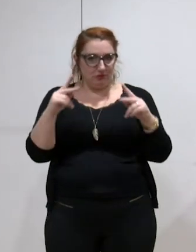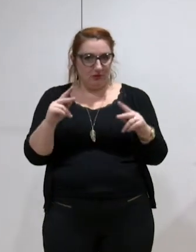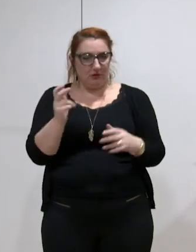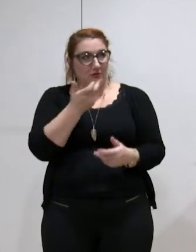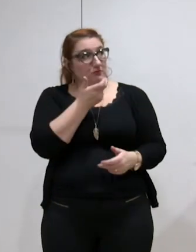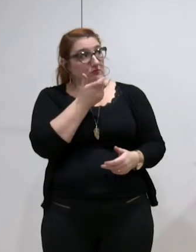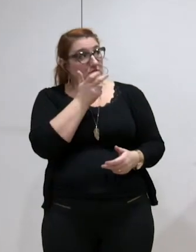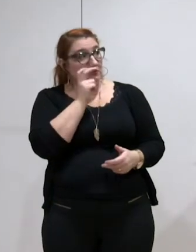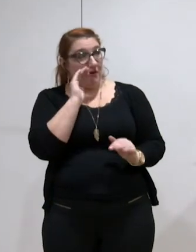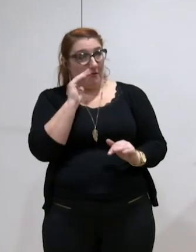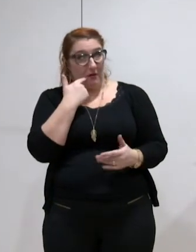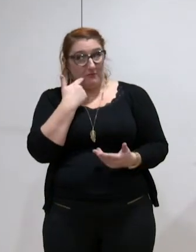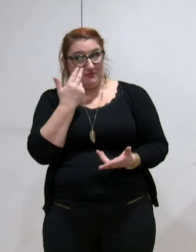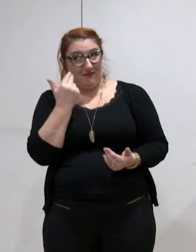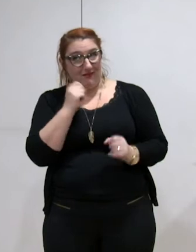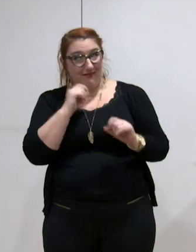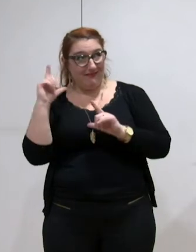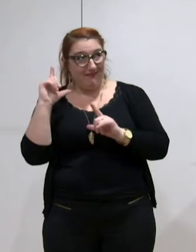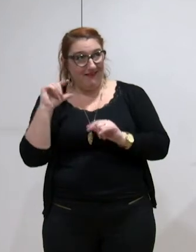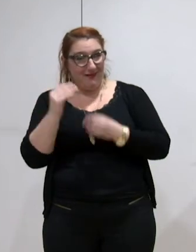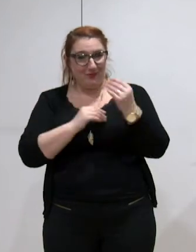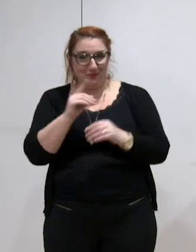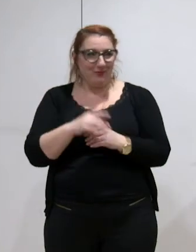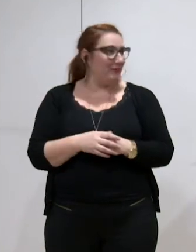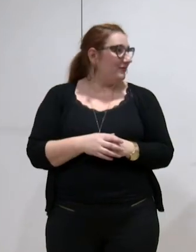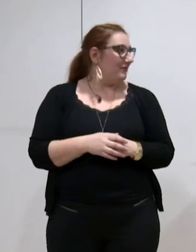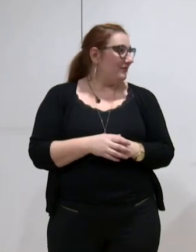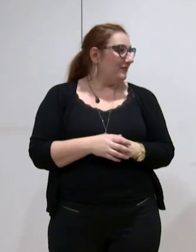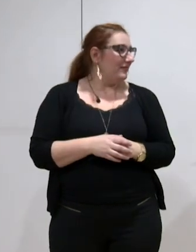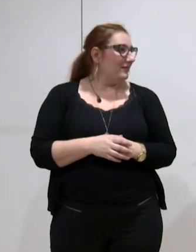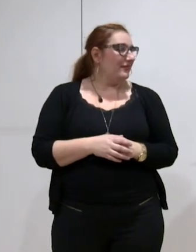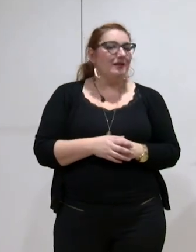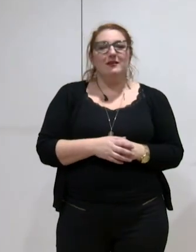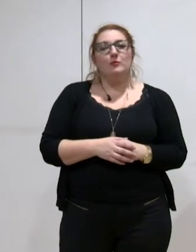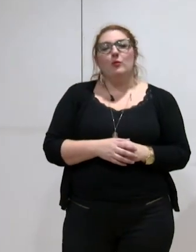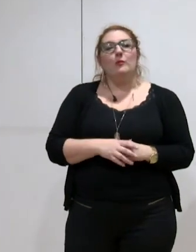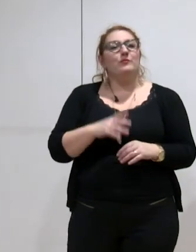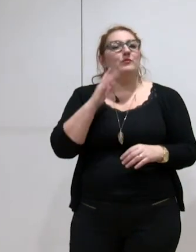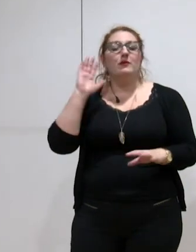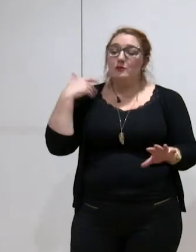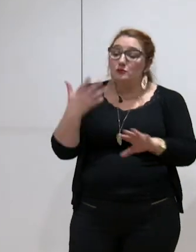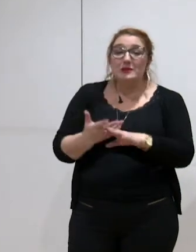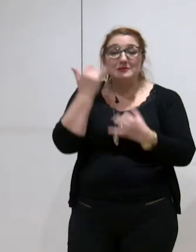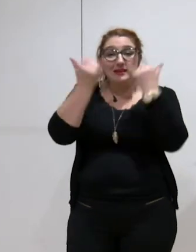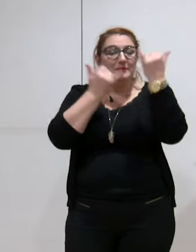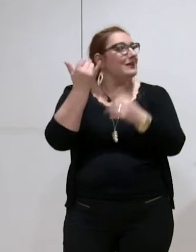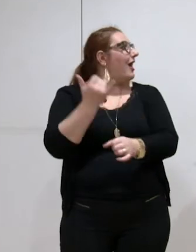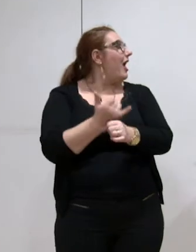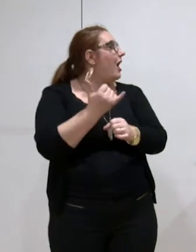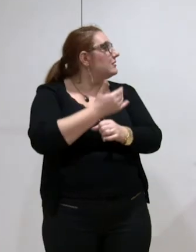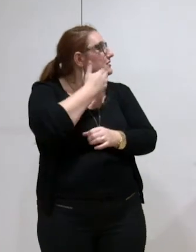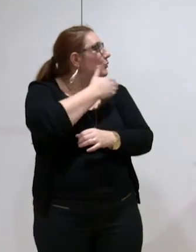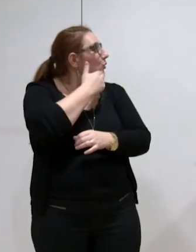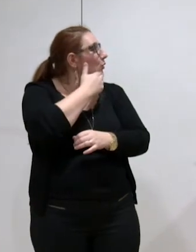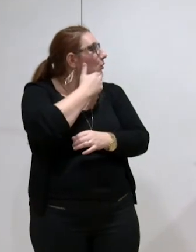même d'un oeil si ça n'arrive pas. Grosso modo, je vous fais... Non, je ne pas vous faire comme ça. Vous allez imaginer, jusqu'à présent, tout va bien. Ah, ça s'améliore.